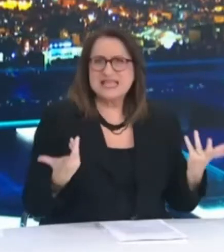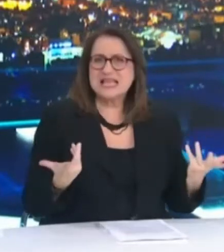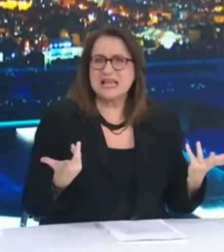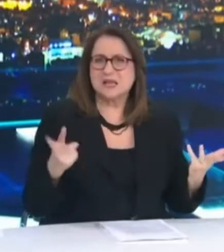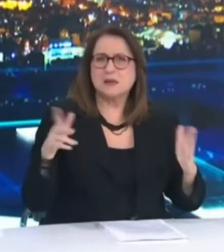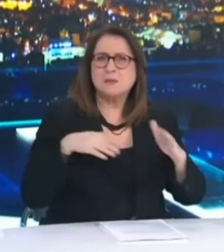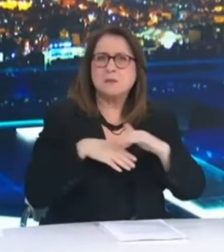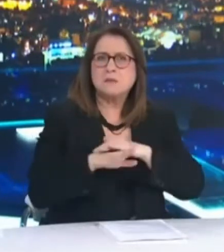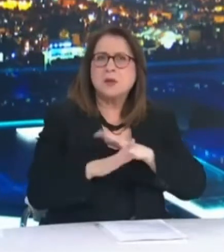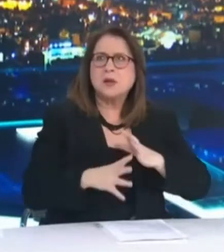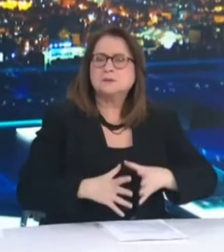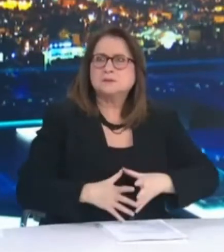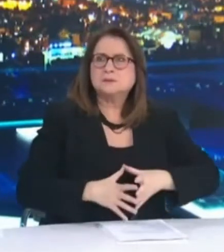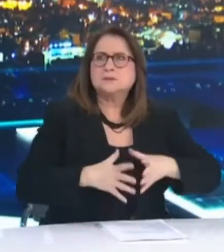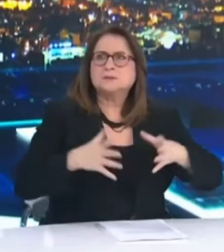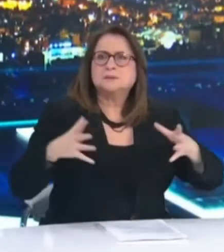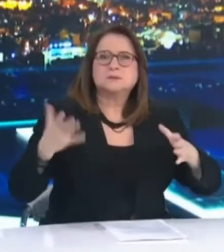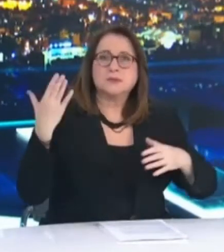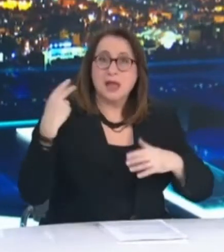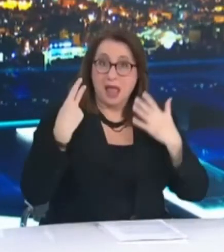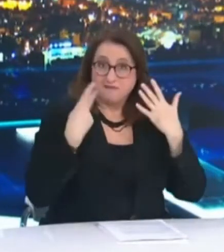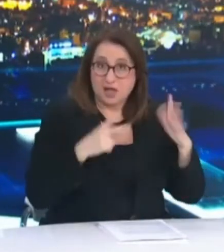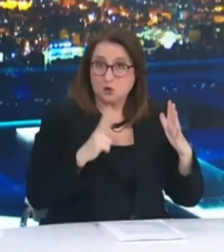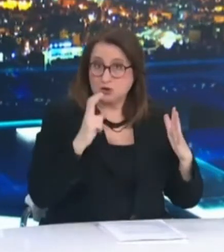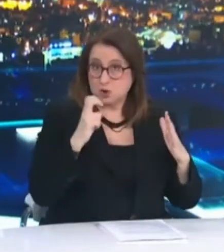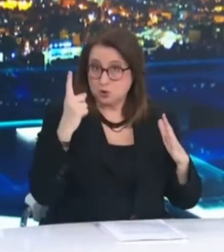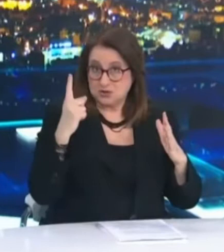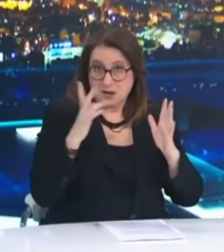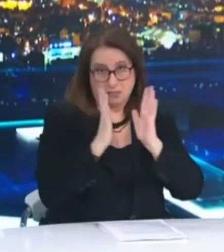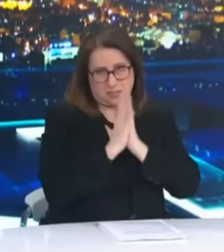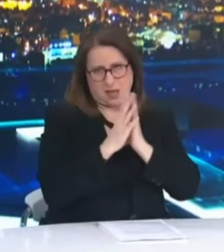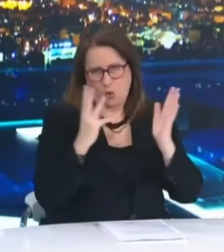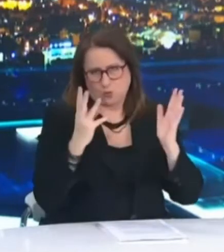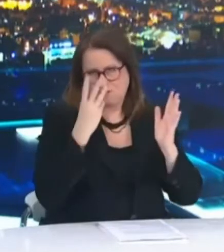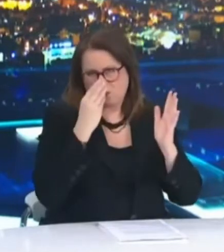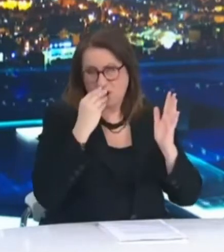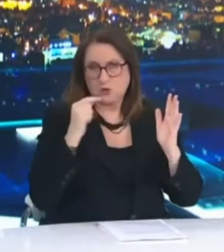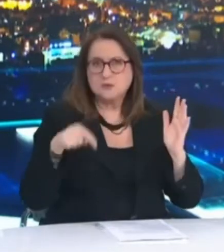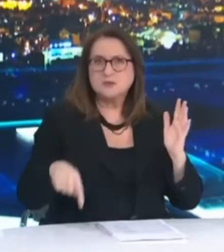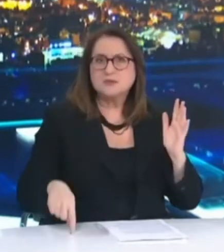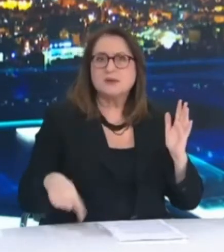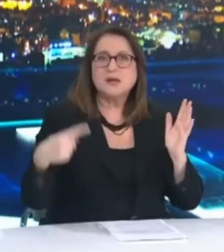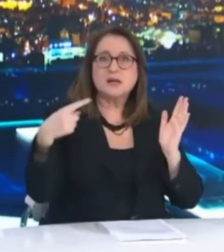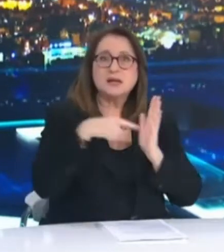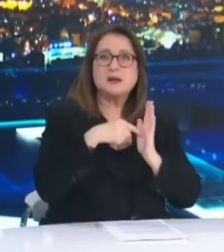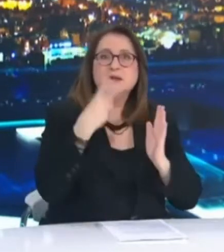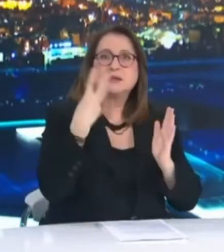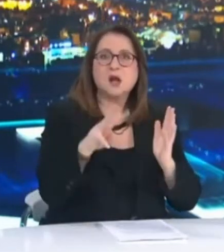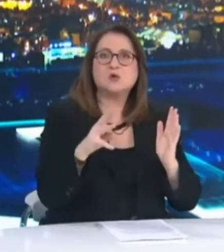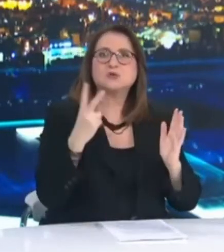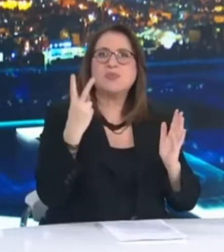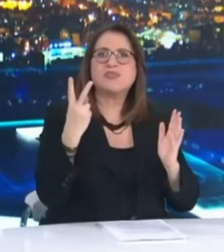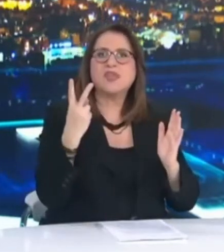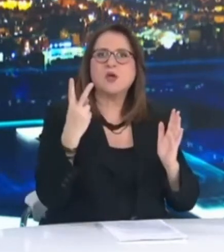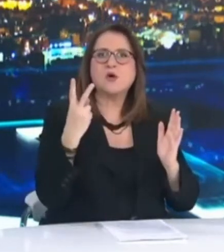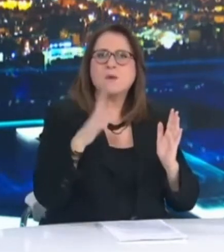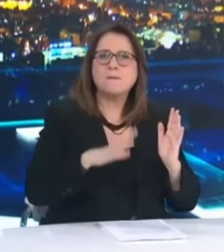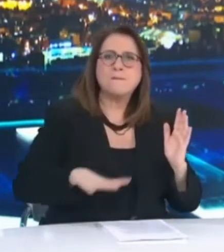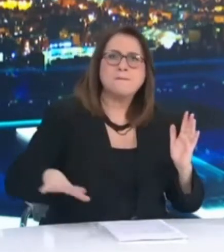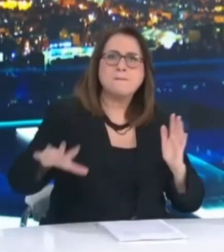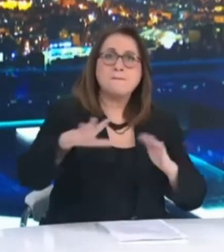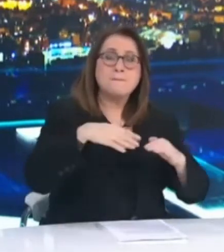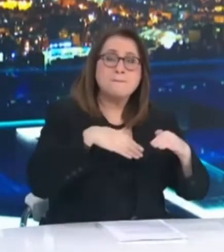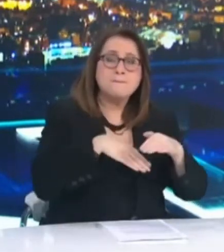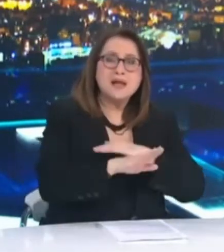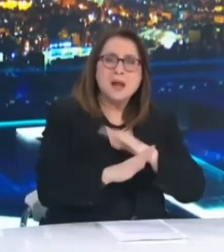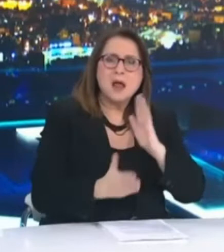αυξηθεί από 721 στις 18 Φεβρουαρίου σε 1302 σήμερα. Πιο συγκεκριμένα στο Δήμο Πειραιά τα ενεργά κρούσματα